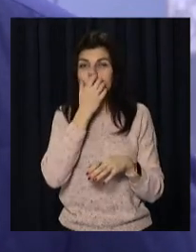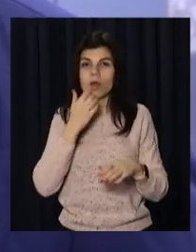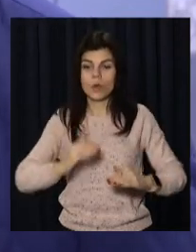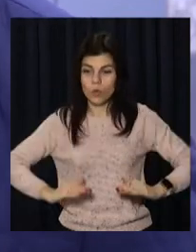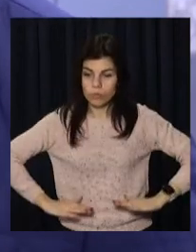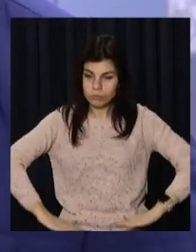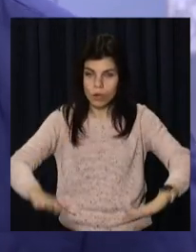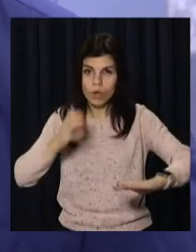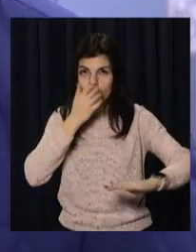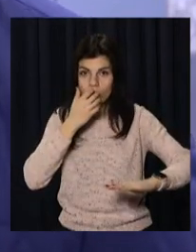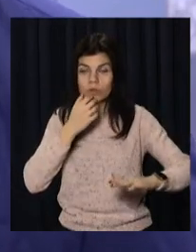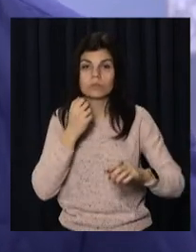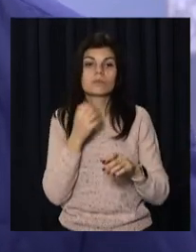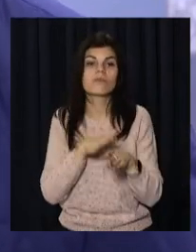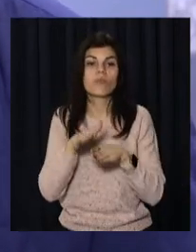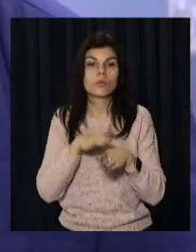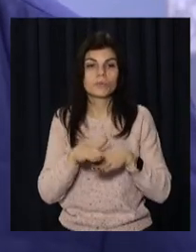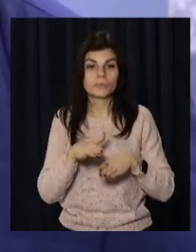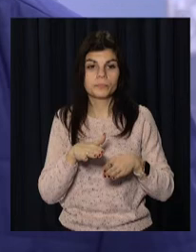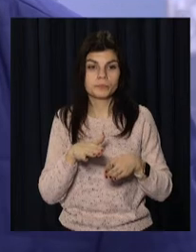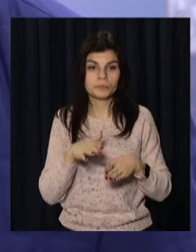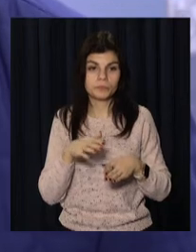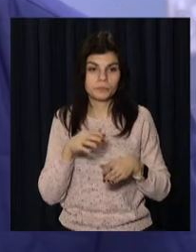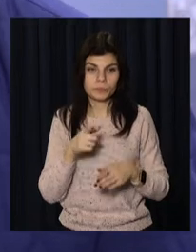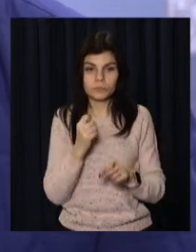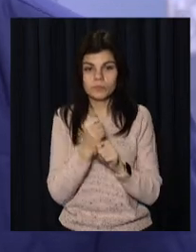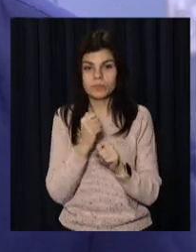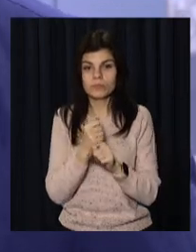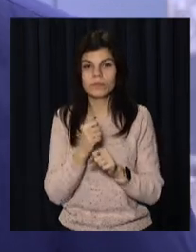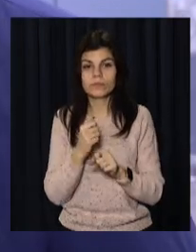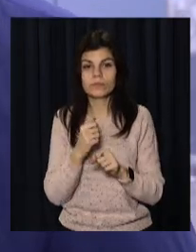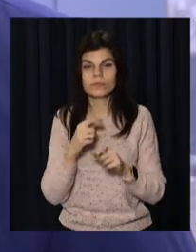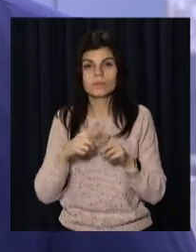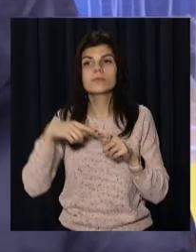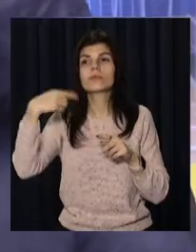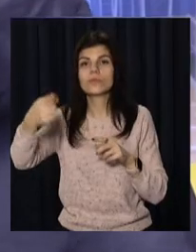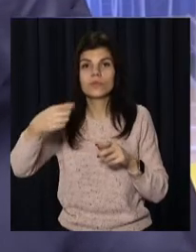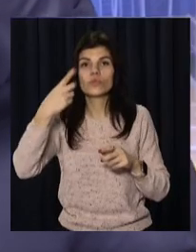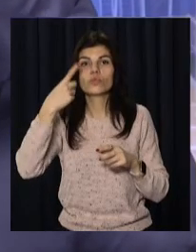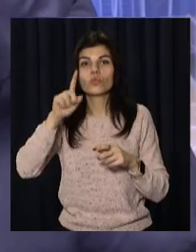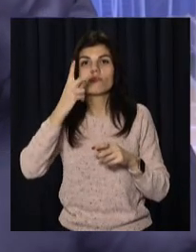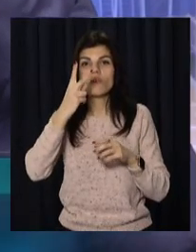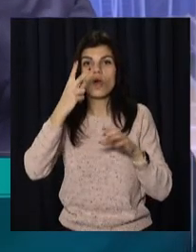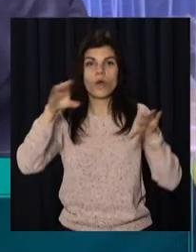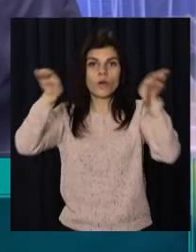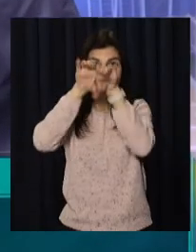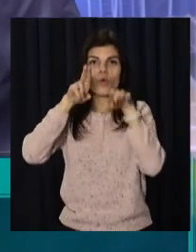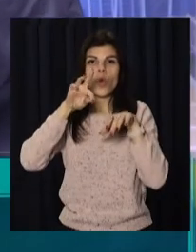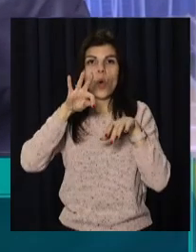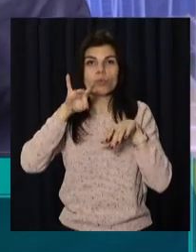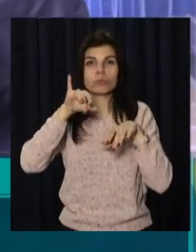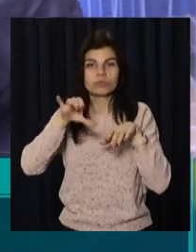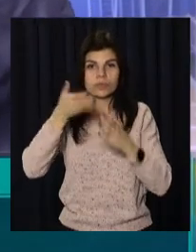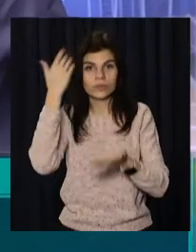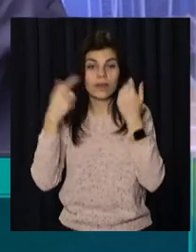Виконуються демонтажні роботи по слідуючим двом корпусам. В цьому році випускатися, і